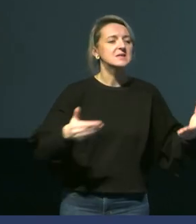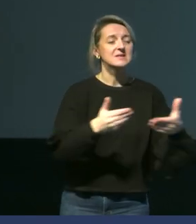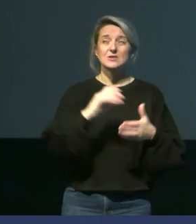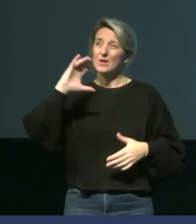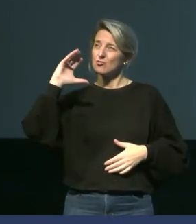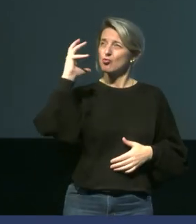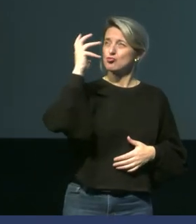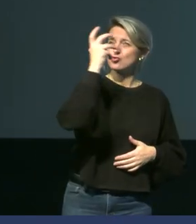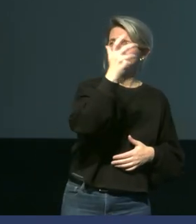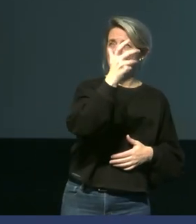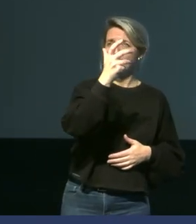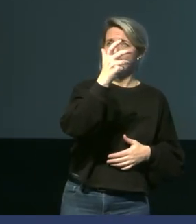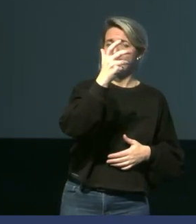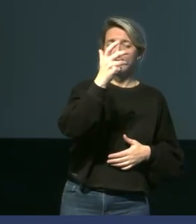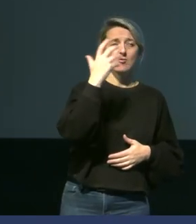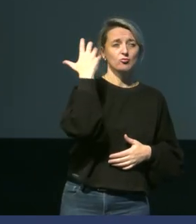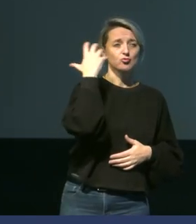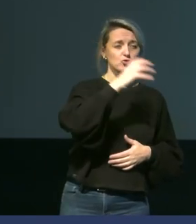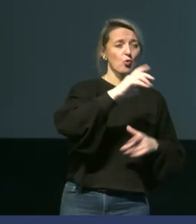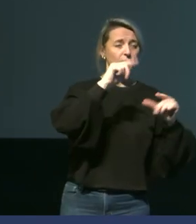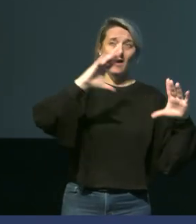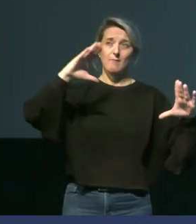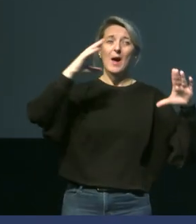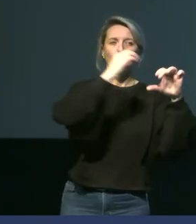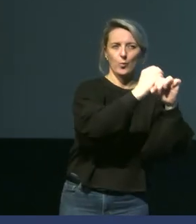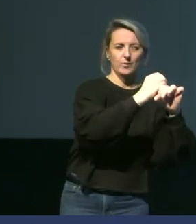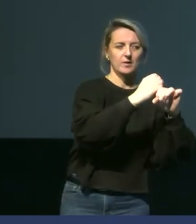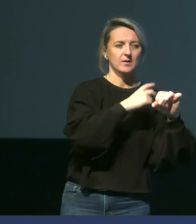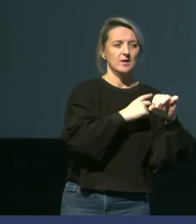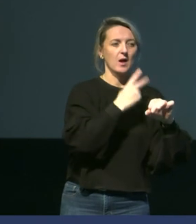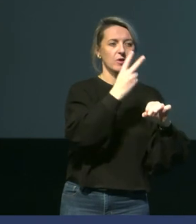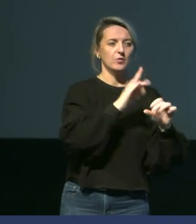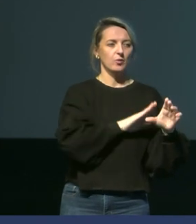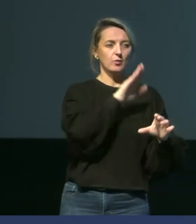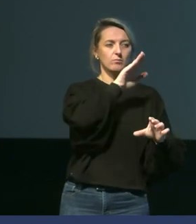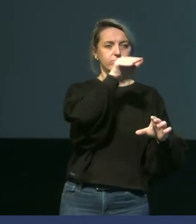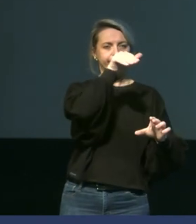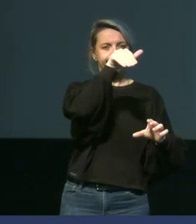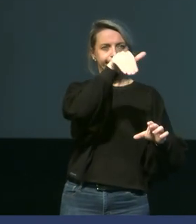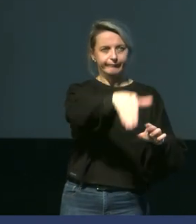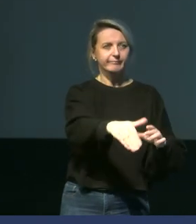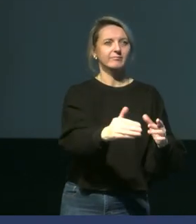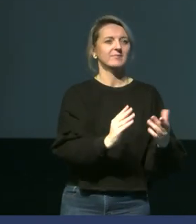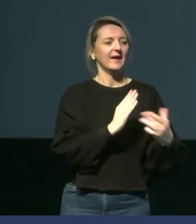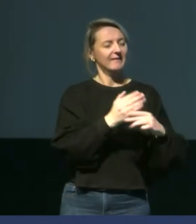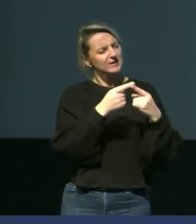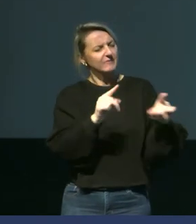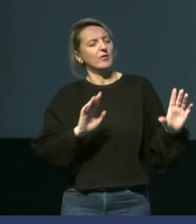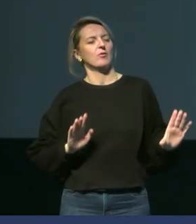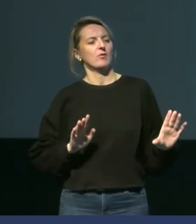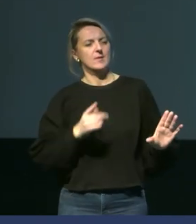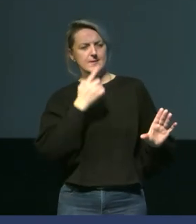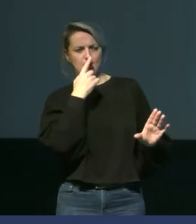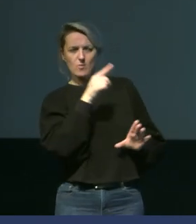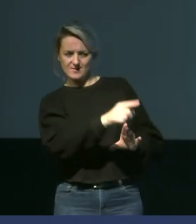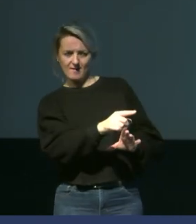soleil et en condition chaude exposée à l'ombre, on a deux ruptures de pente qui interviennent à différents moments. il semblerait qu